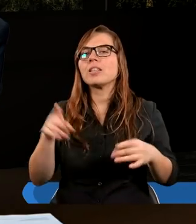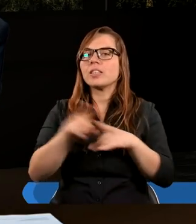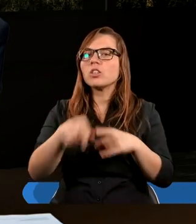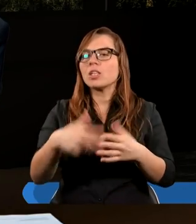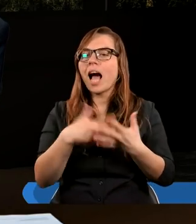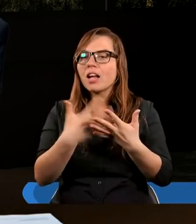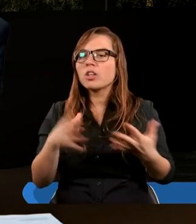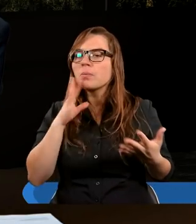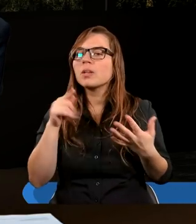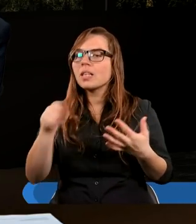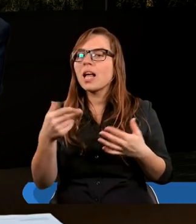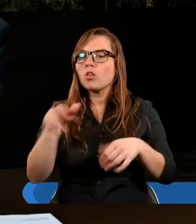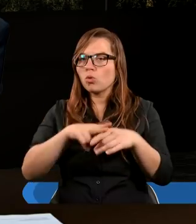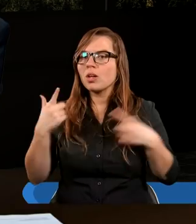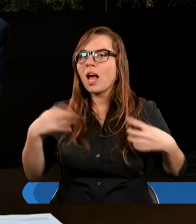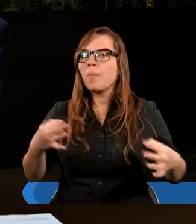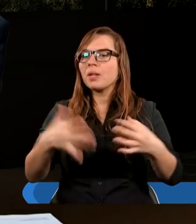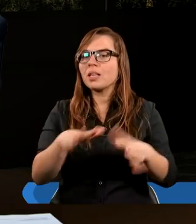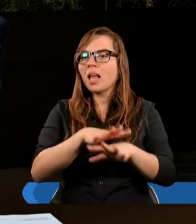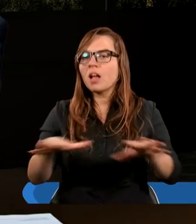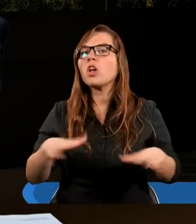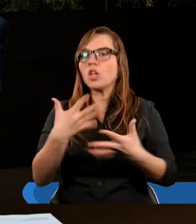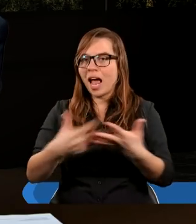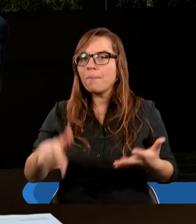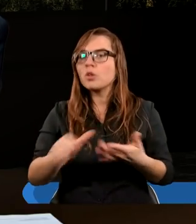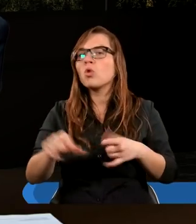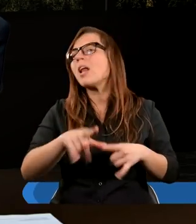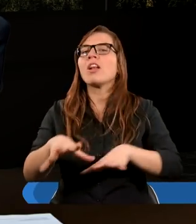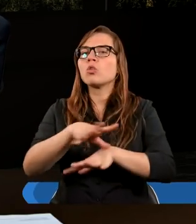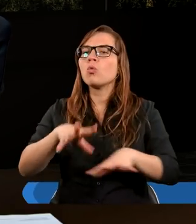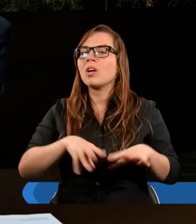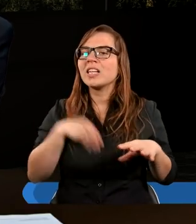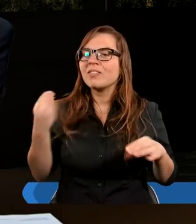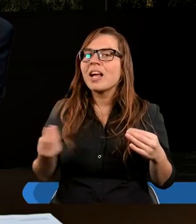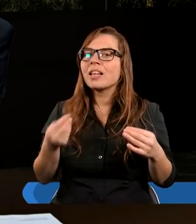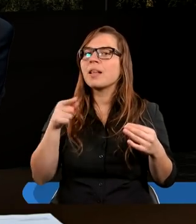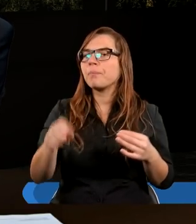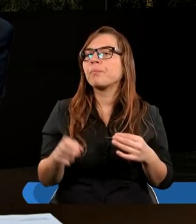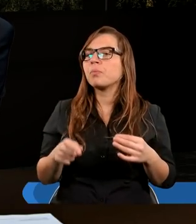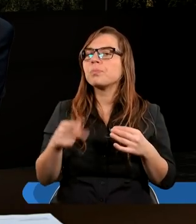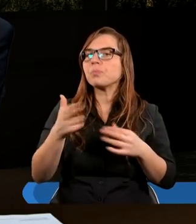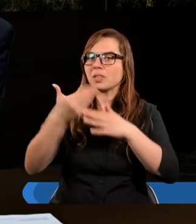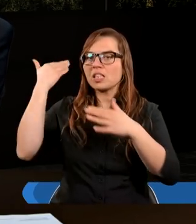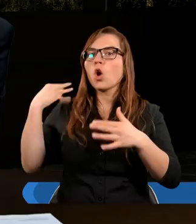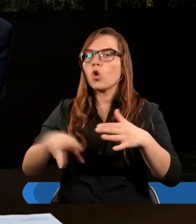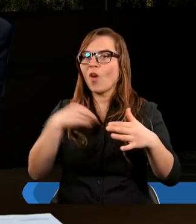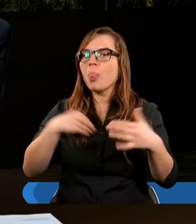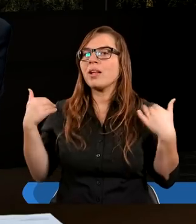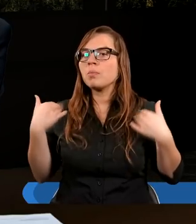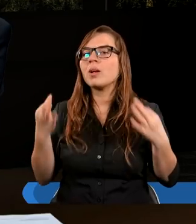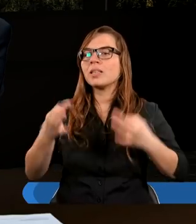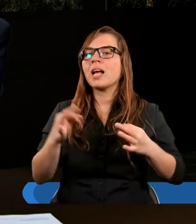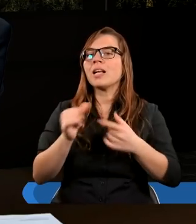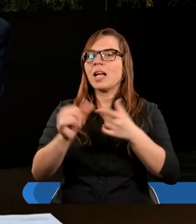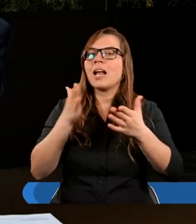Niego tu na ziemi. I ten, który jest obecny teraz tu na ziemi, to jest Duch Święty. Znaczy mówiąc, ta obecność Boga, która była kiedyś w świątyni, dzisiaj